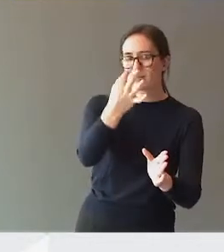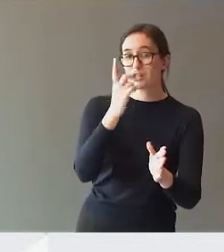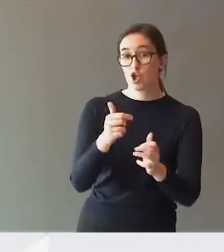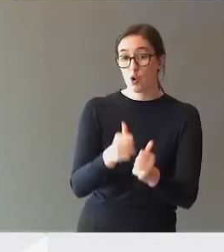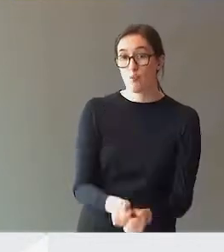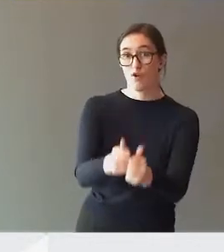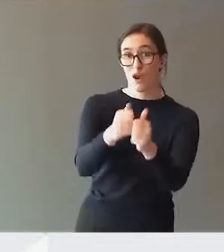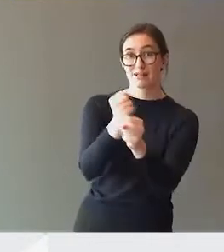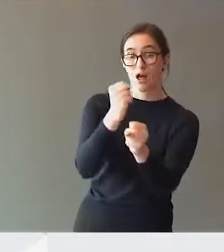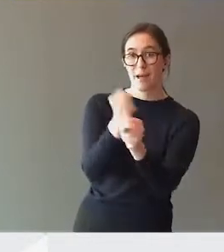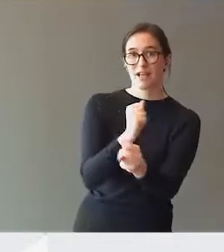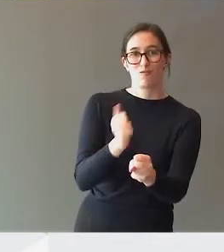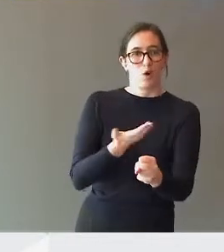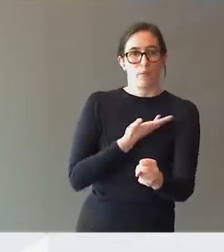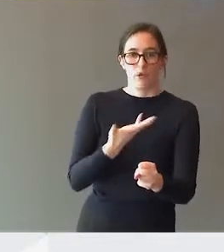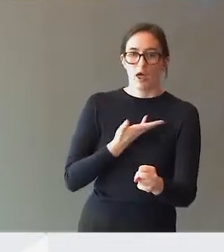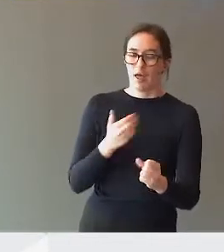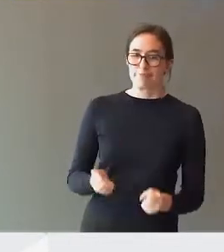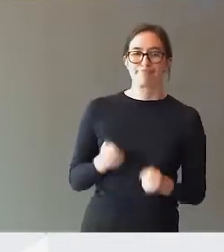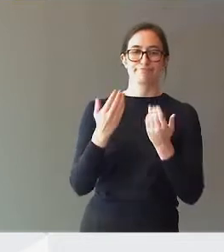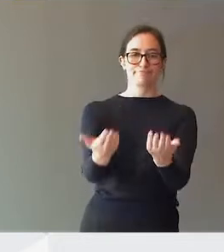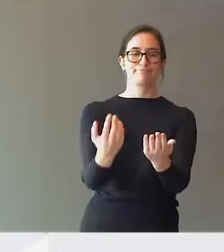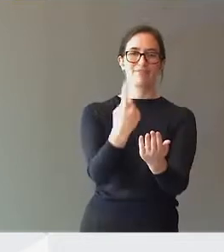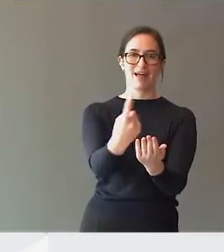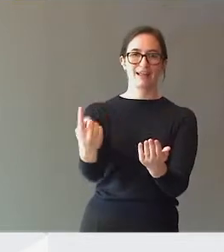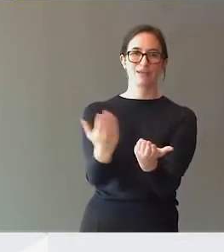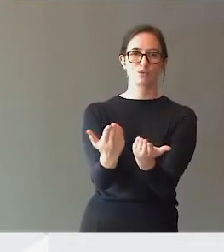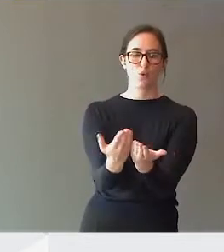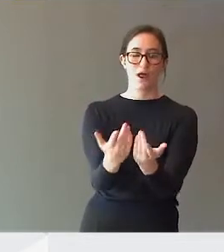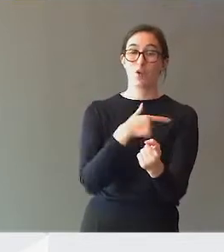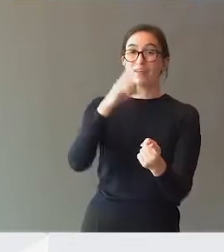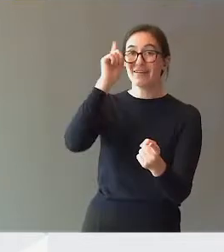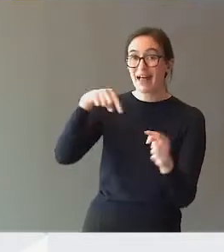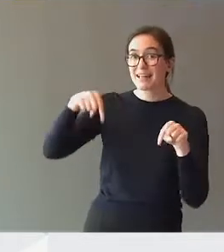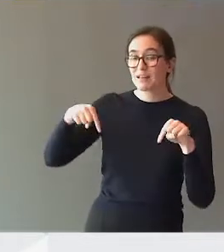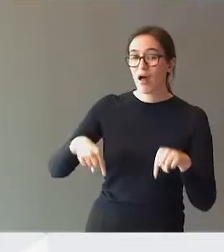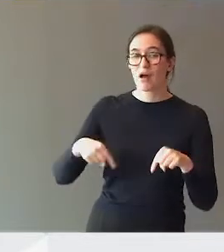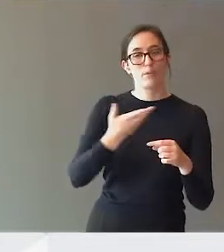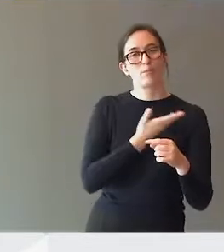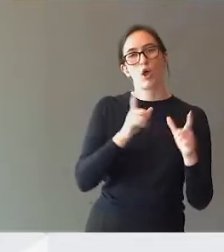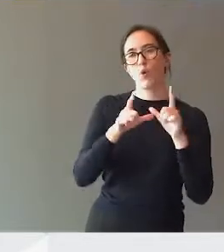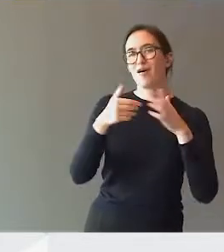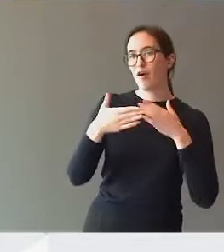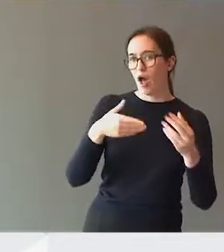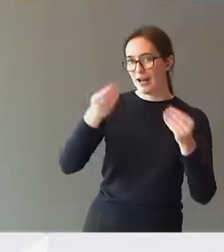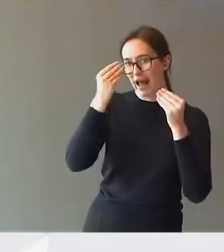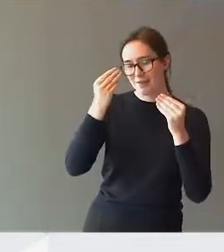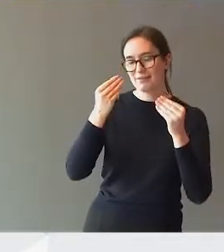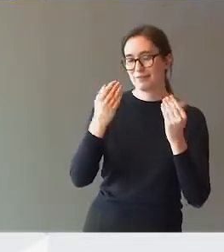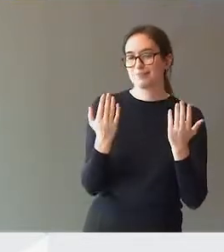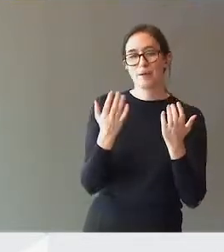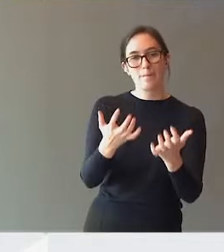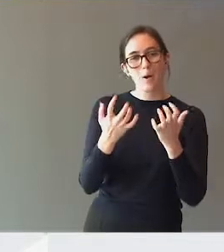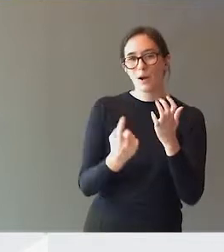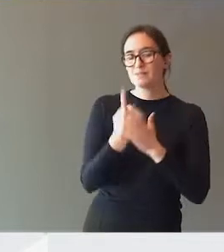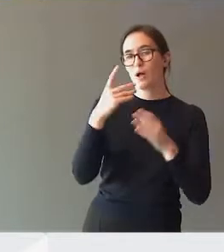er for mye overlatt til den enkelte skolen, og der vet vi at i dag er det veldig mye ufaglært i forhold til at de mangler